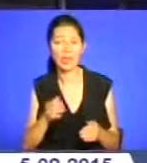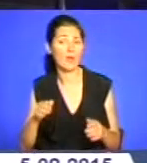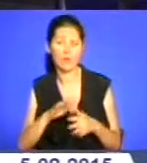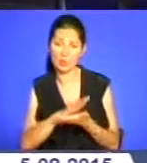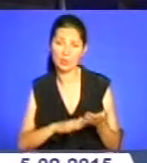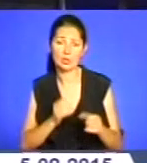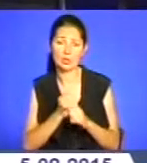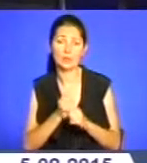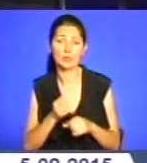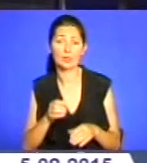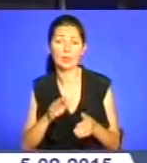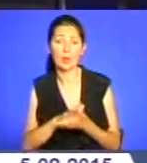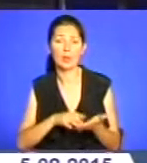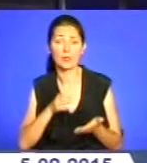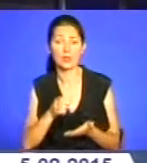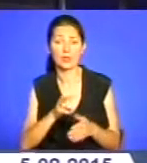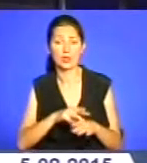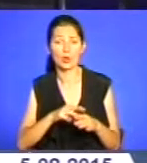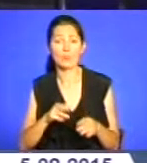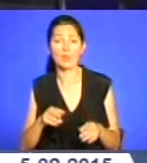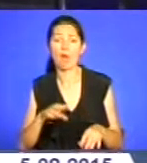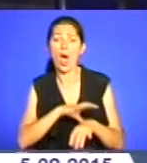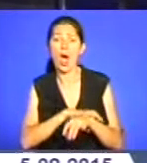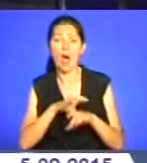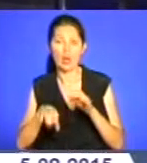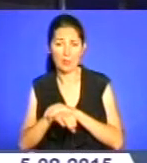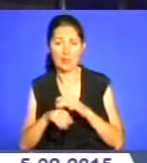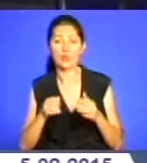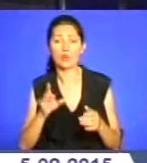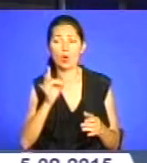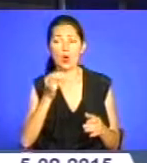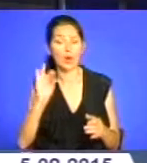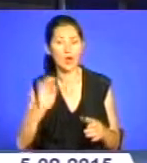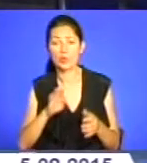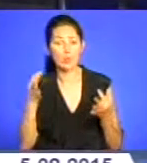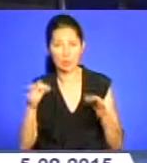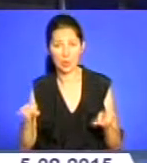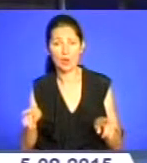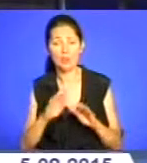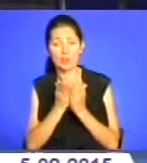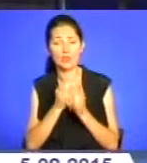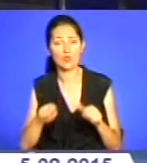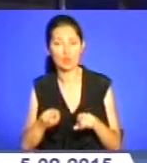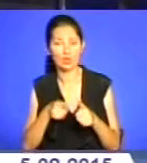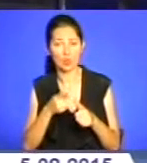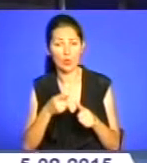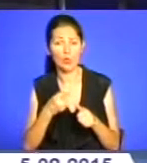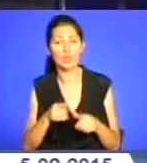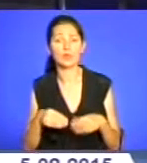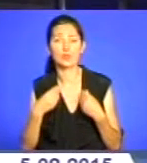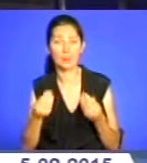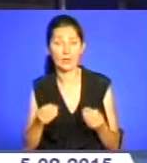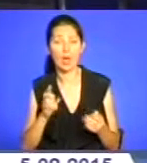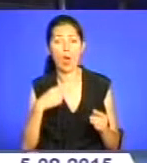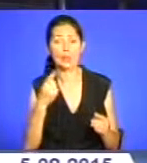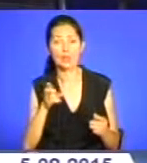Рабів до раю не пускають. Книжку з такою назвою репрезентувала в обласній універсальній науковій бібліотеці краєзнавець, член Національної спілки